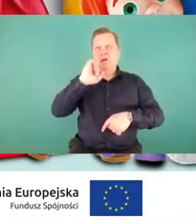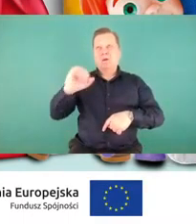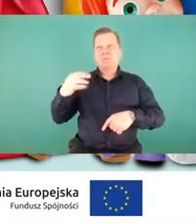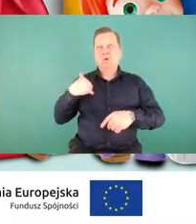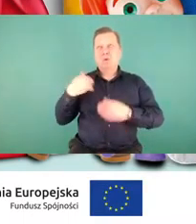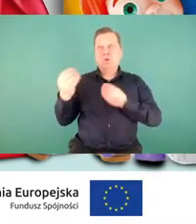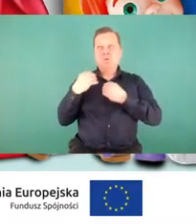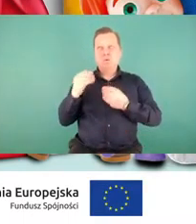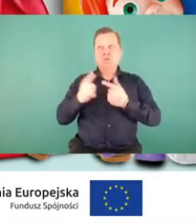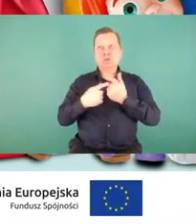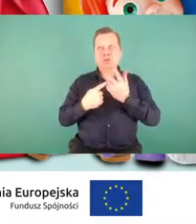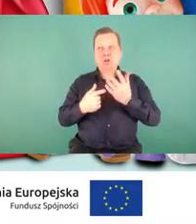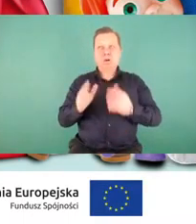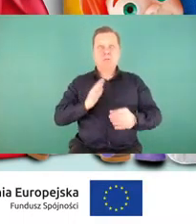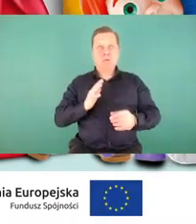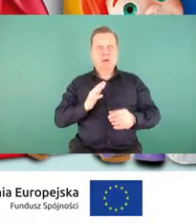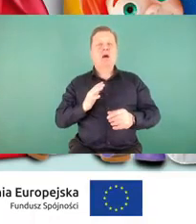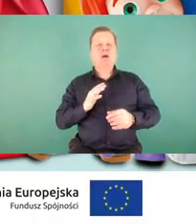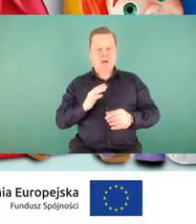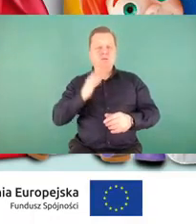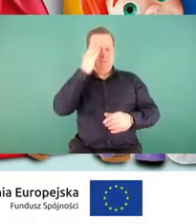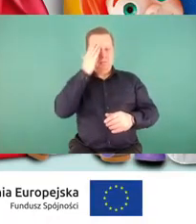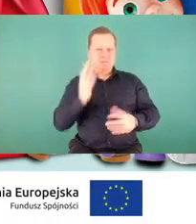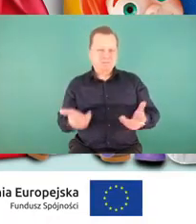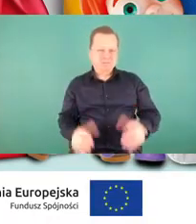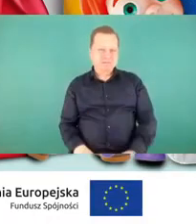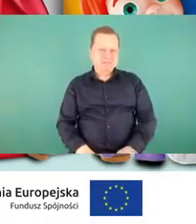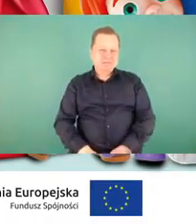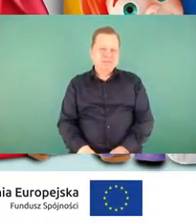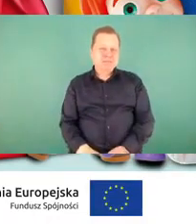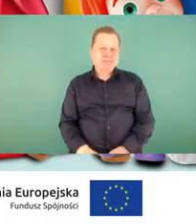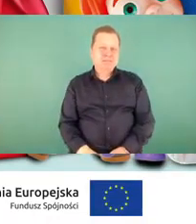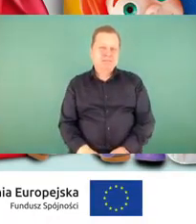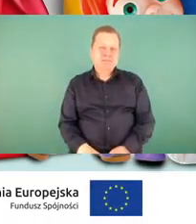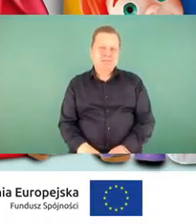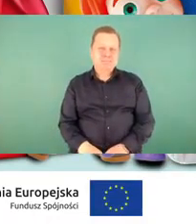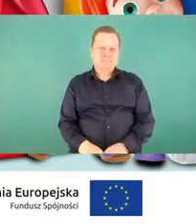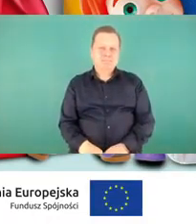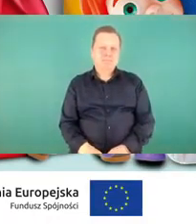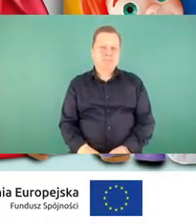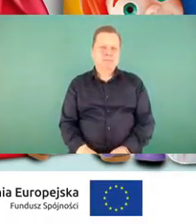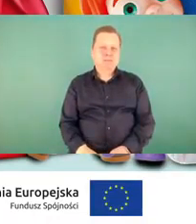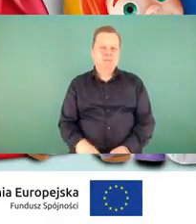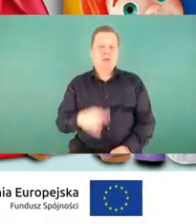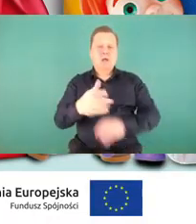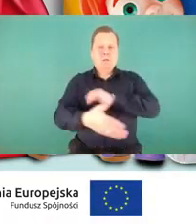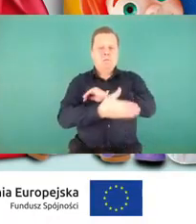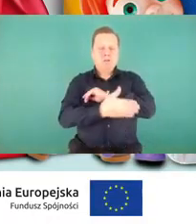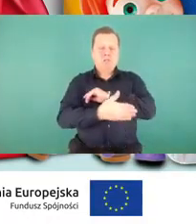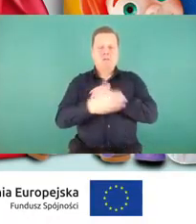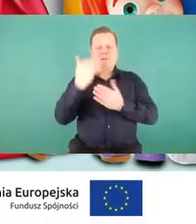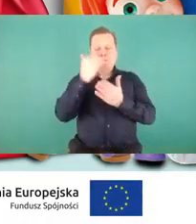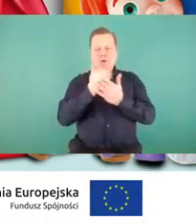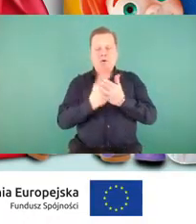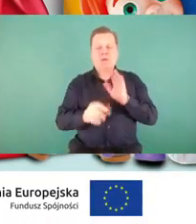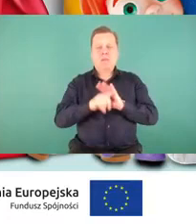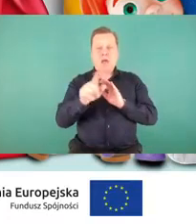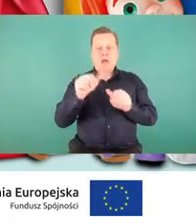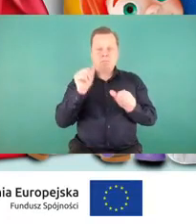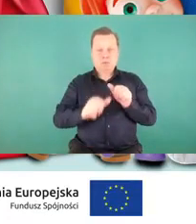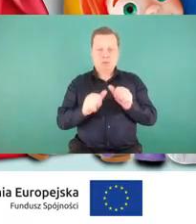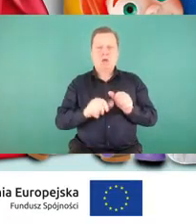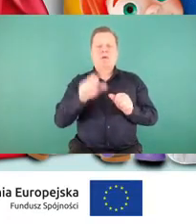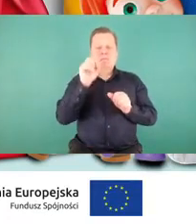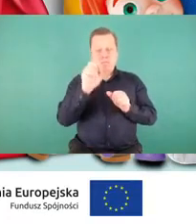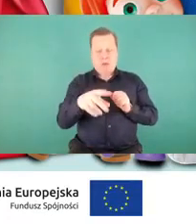bezpieczeństwo. Jeśli chodzi o podstawę programową dla przedszkola, to tak jak najbardziej są ujęte takie